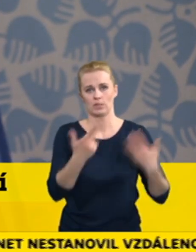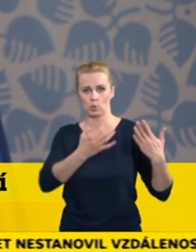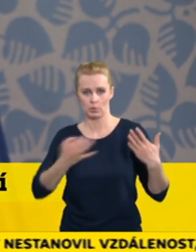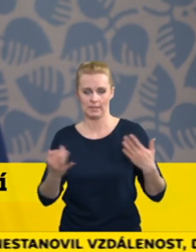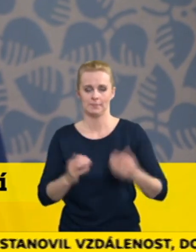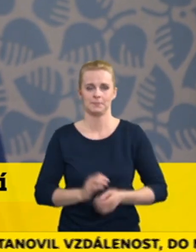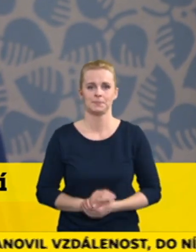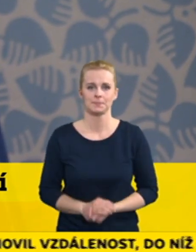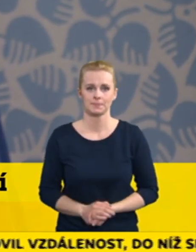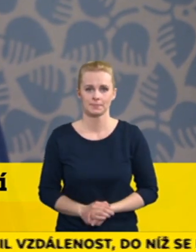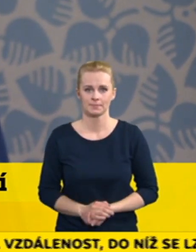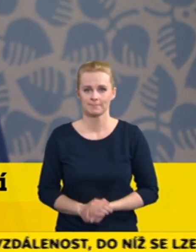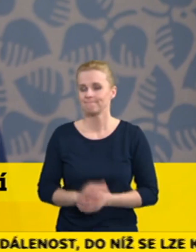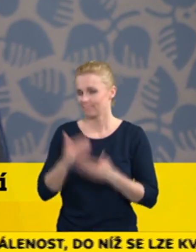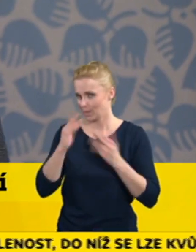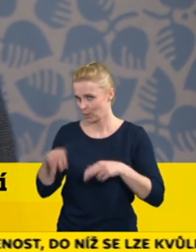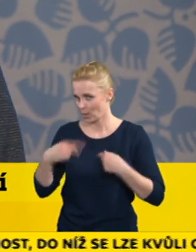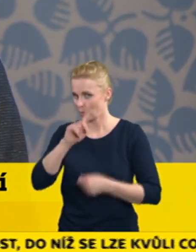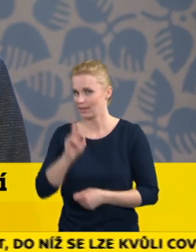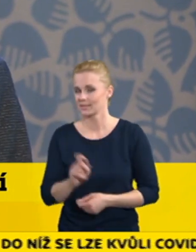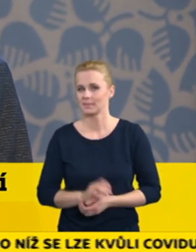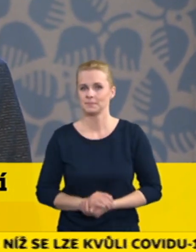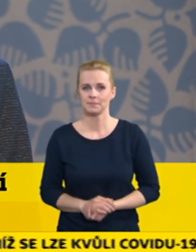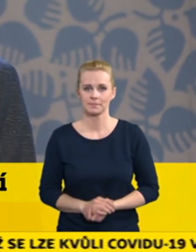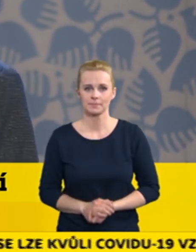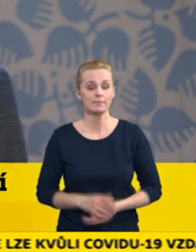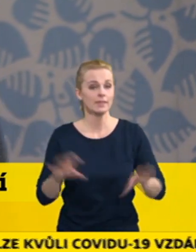Děkuji, další dotaz. Televize Prima.